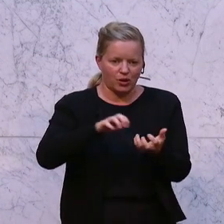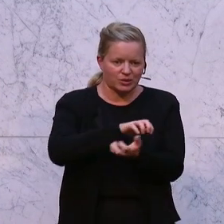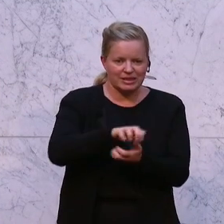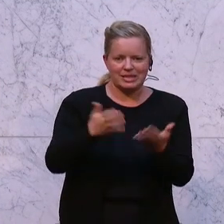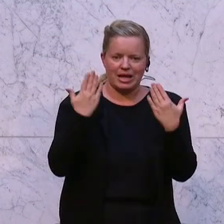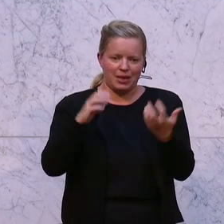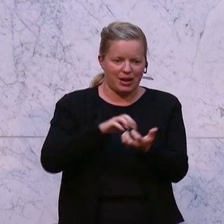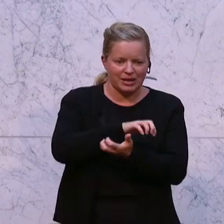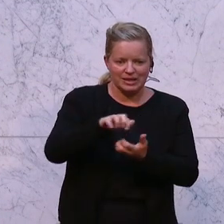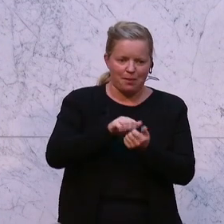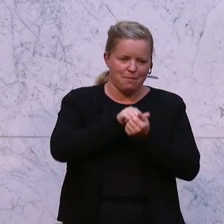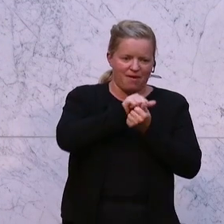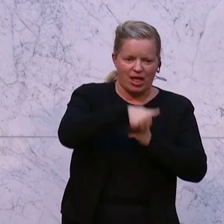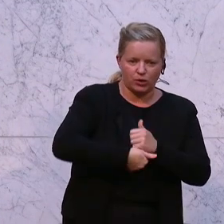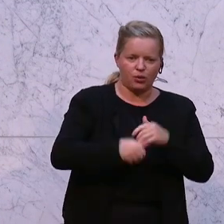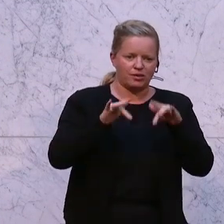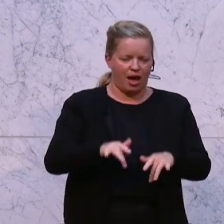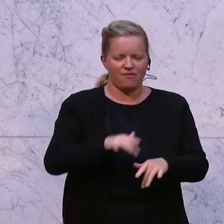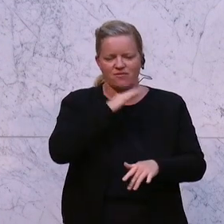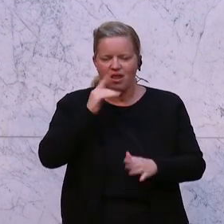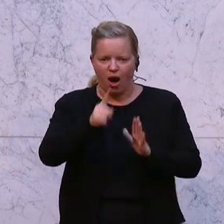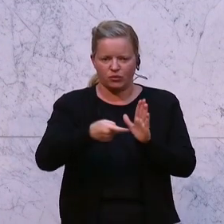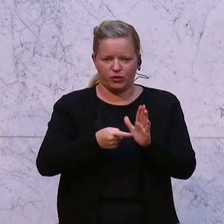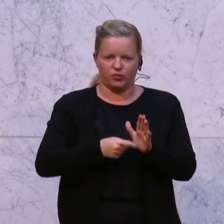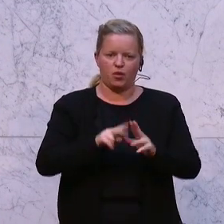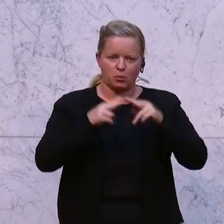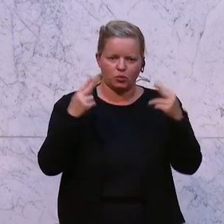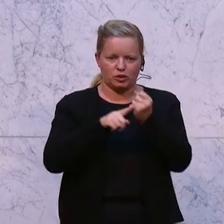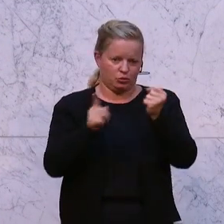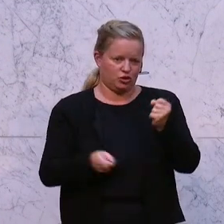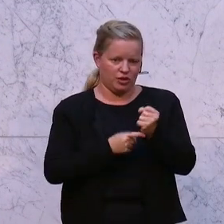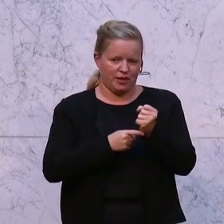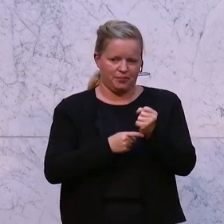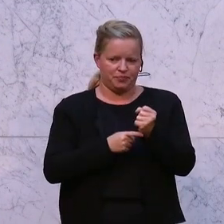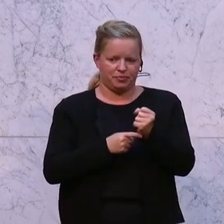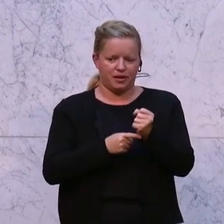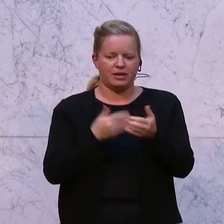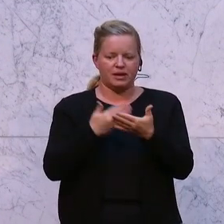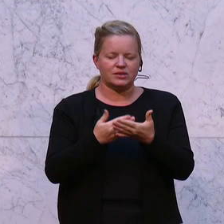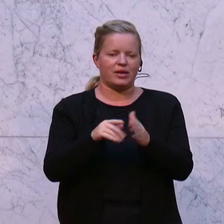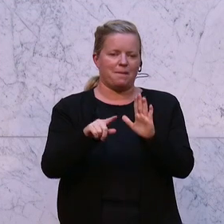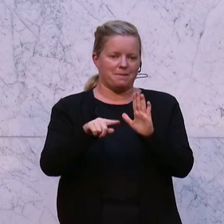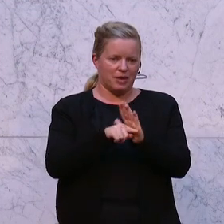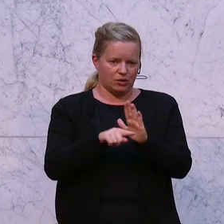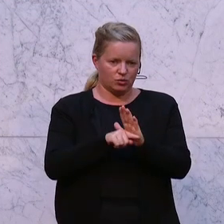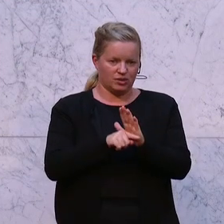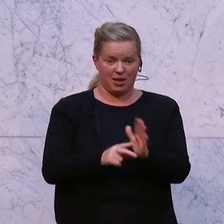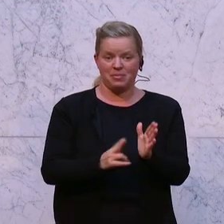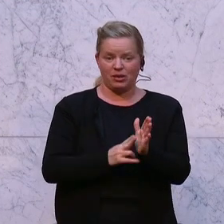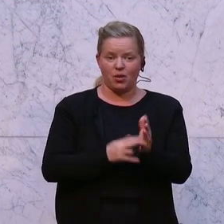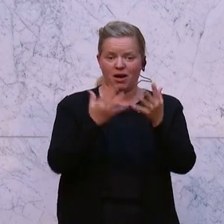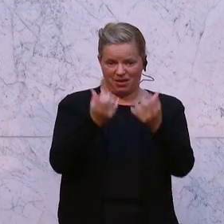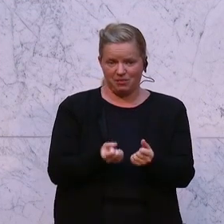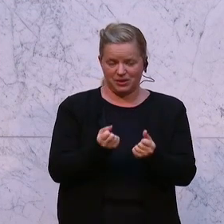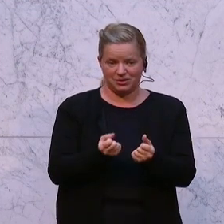der Klimakrise auch entsprechende Herausforderungen für das Bundesbudget mit sich bringen und entsprechend fällt das Minus im Nettergebnis auch noch